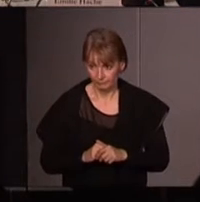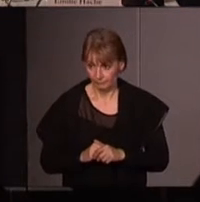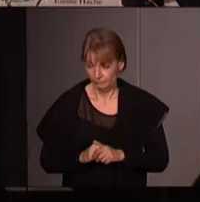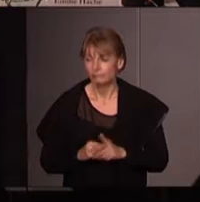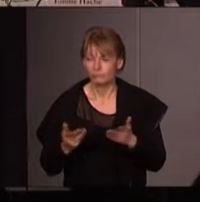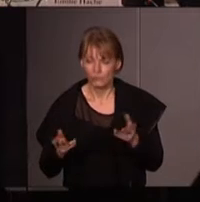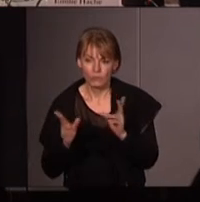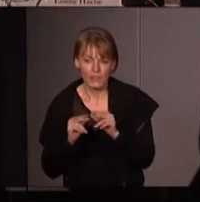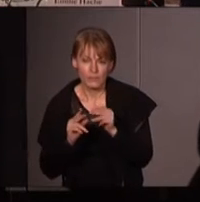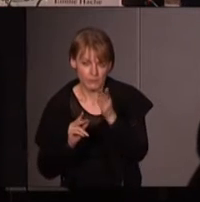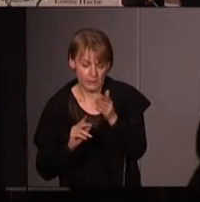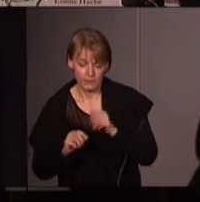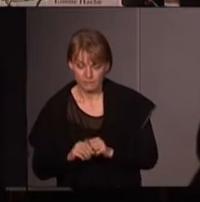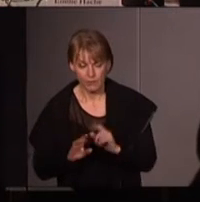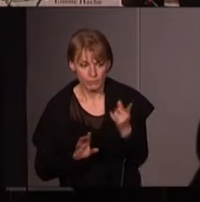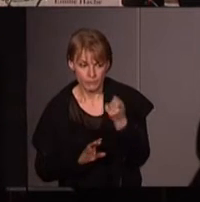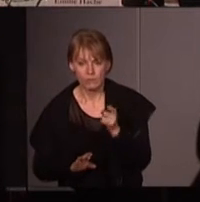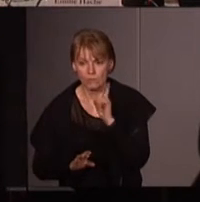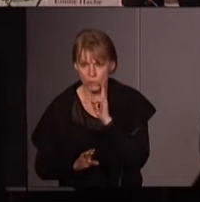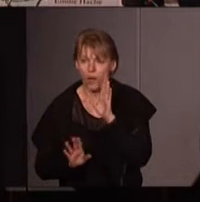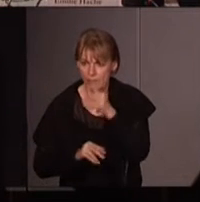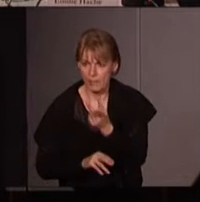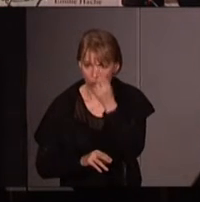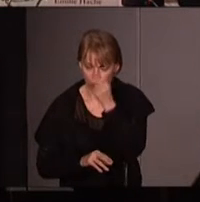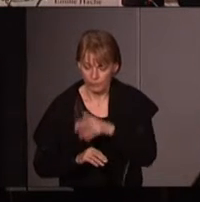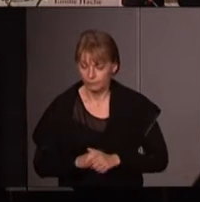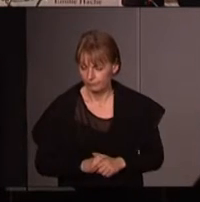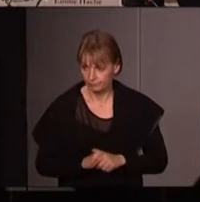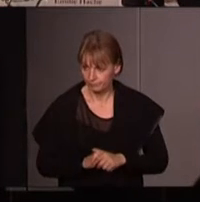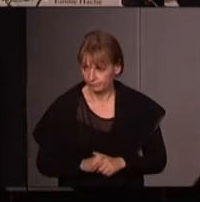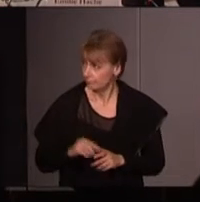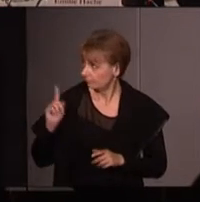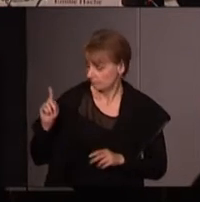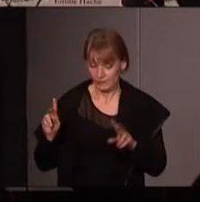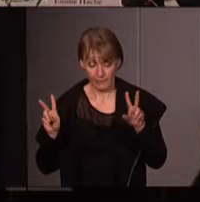je vais vous expliquer je vais vous expliquer déjà'où elle vient vous allez comprendre c'est une formule